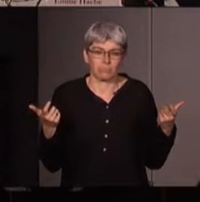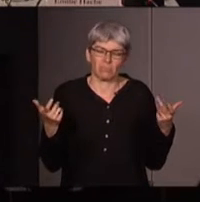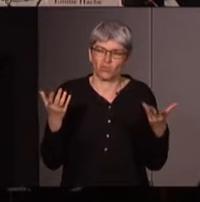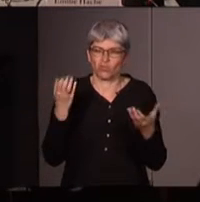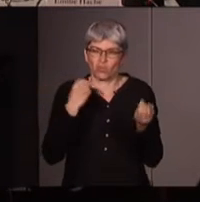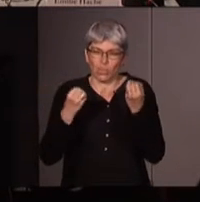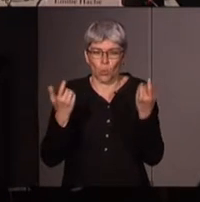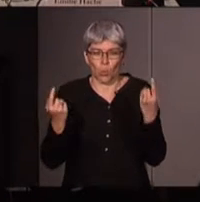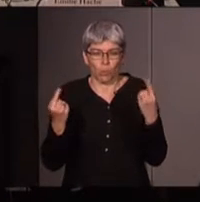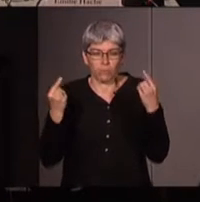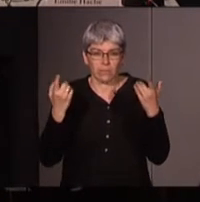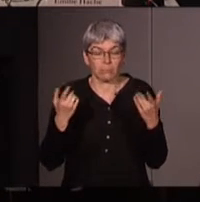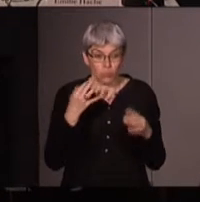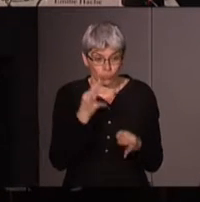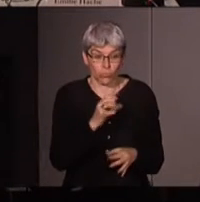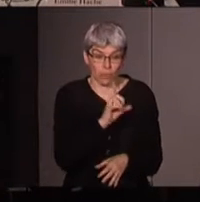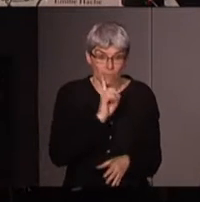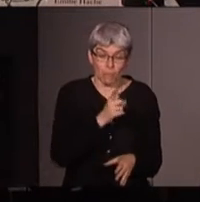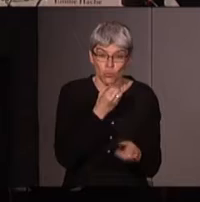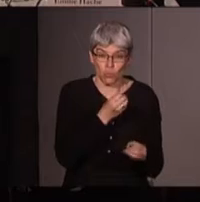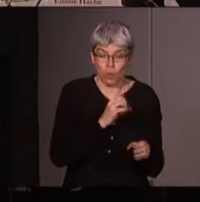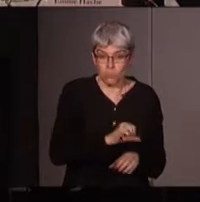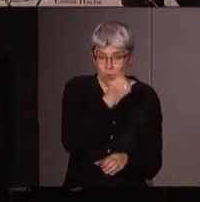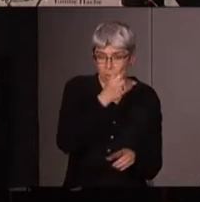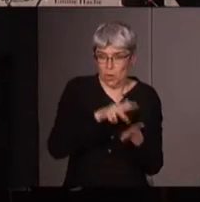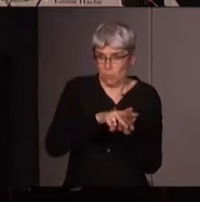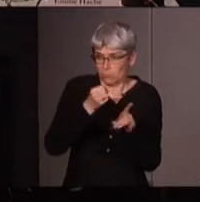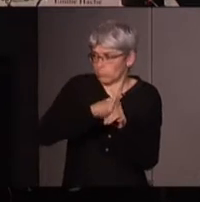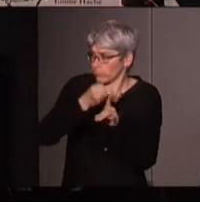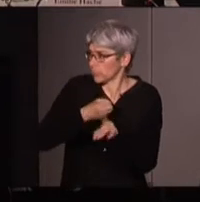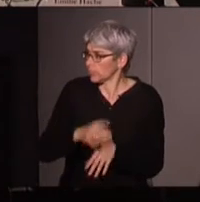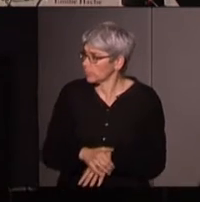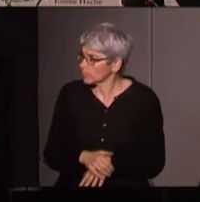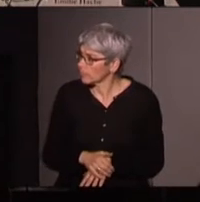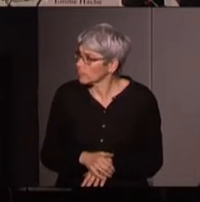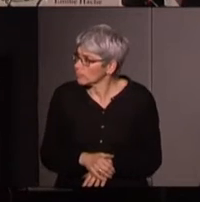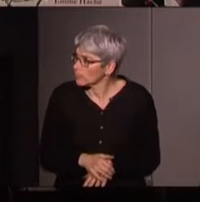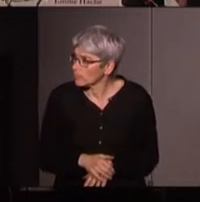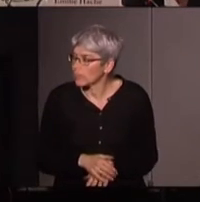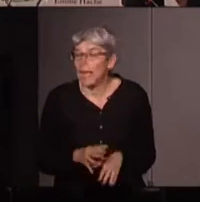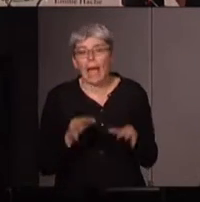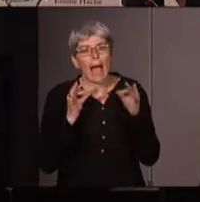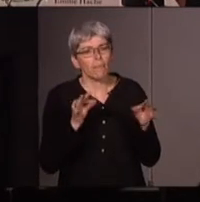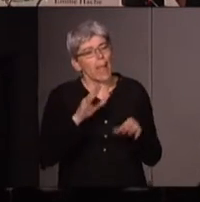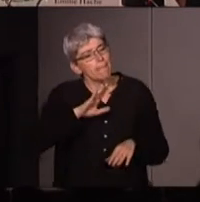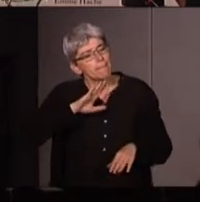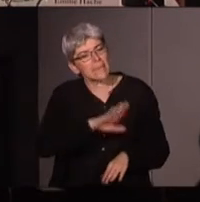et les différents conflits qui peuvent être générés est-ce que je peux rajouter un commentaire sur l'essentialisme juste pour